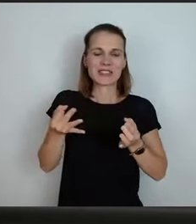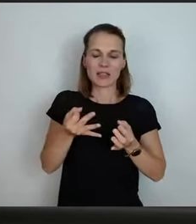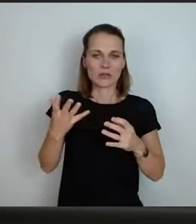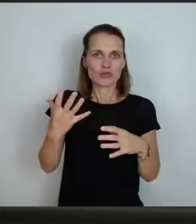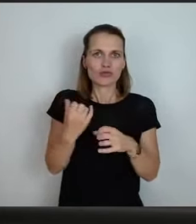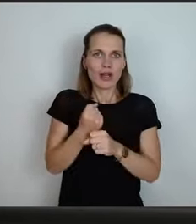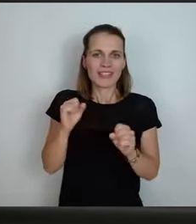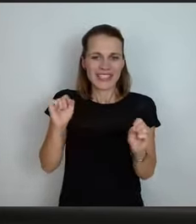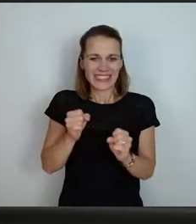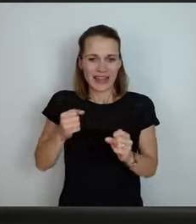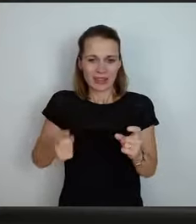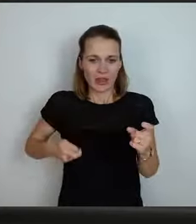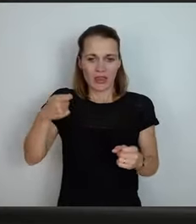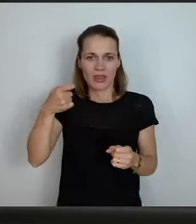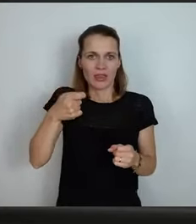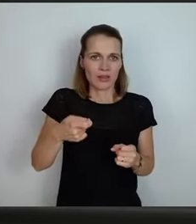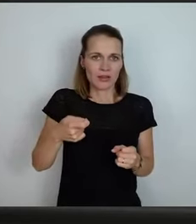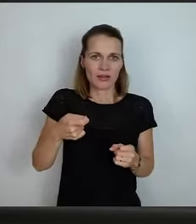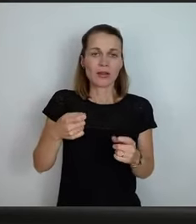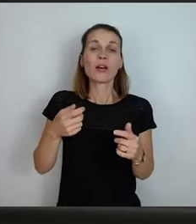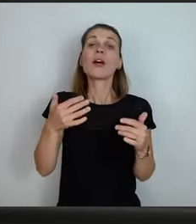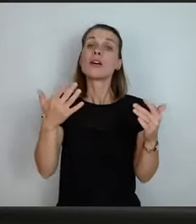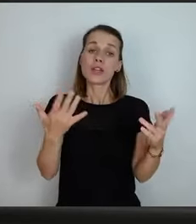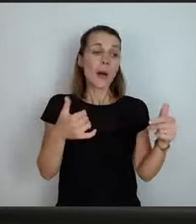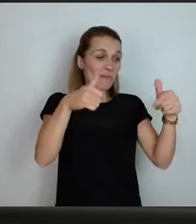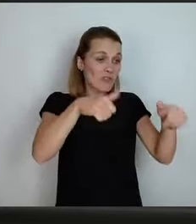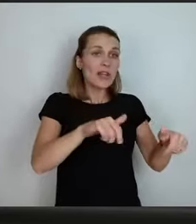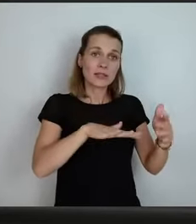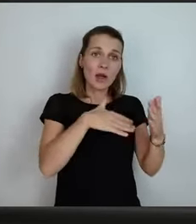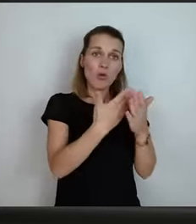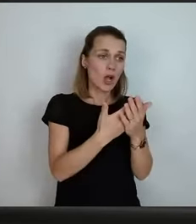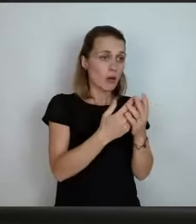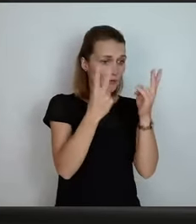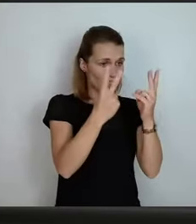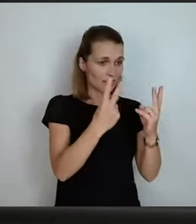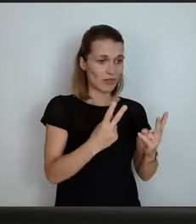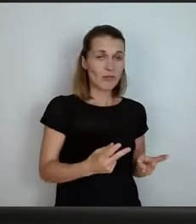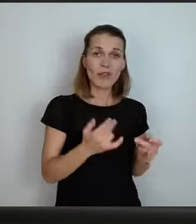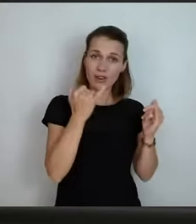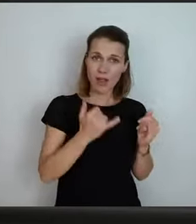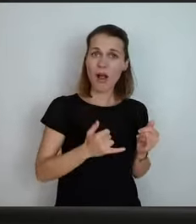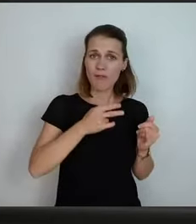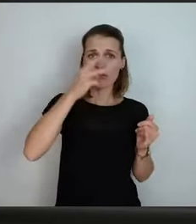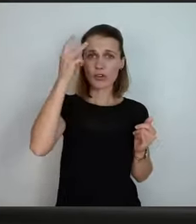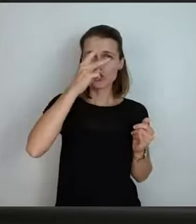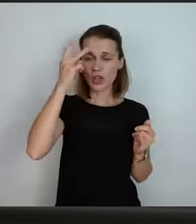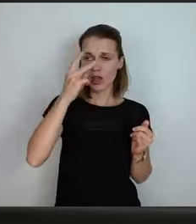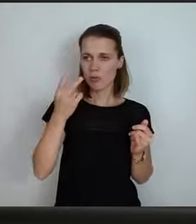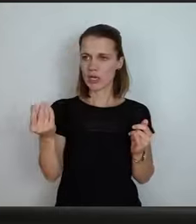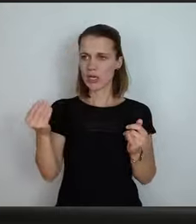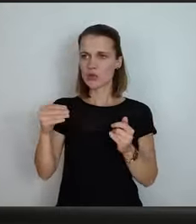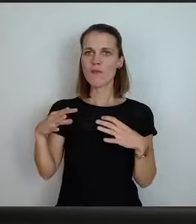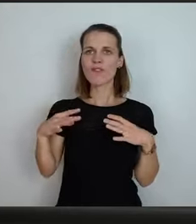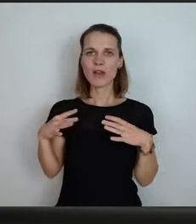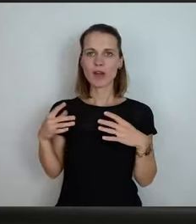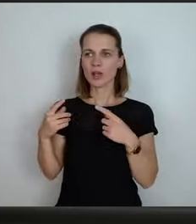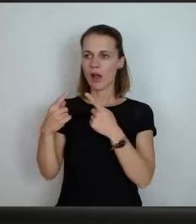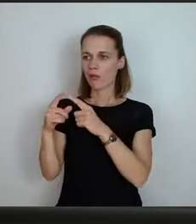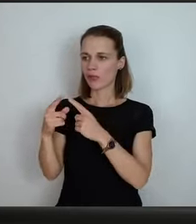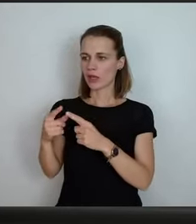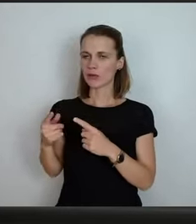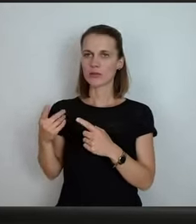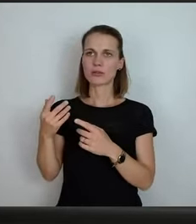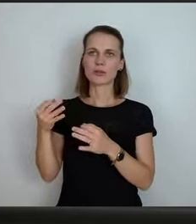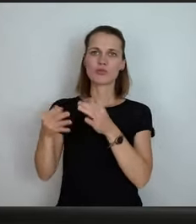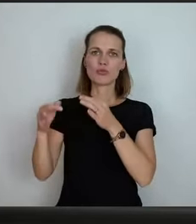hergibt. Es ist verständlich, dass Pflichtaufgaben eine wichtige Rolle spielen, aber dass dann immer diese anderen Sachen, ob das Spielplatz